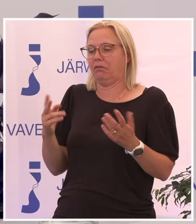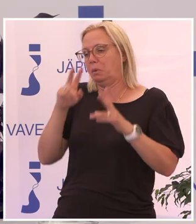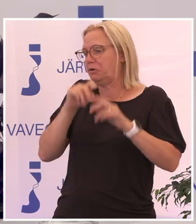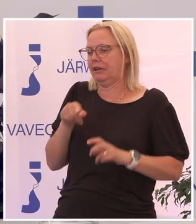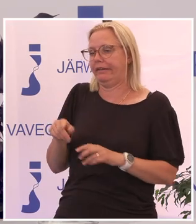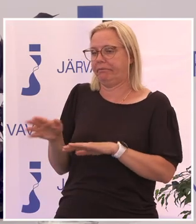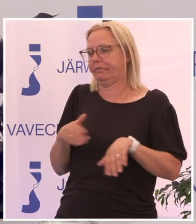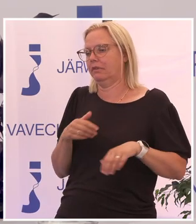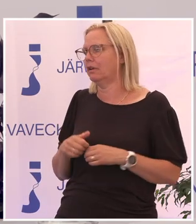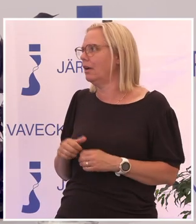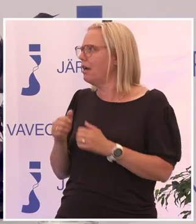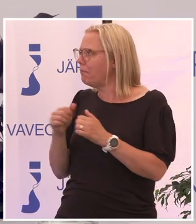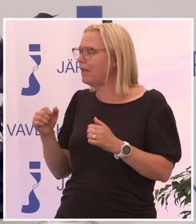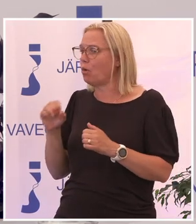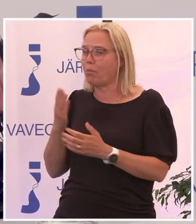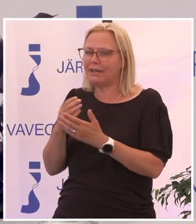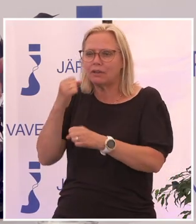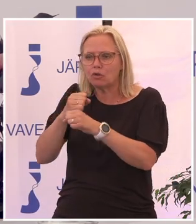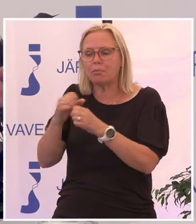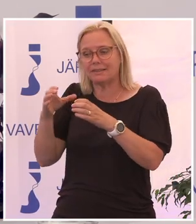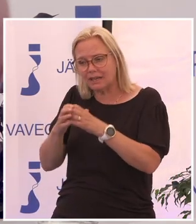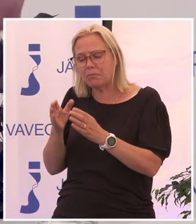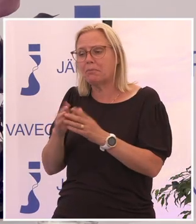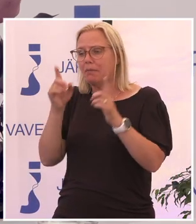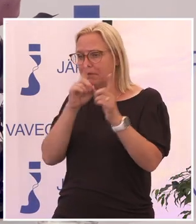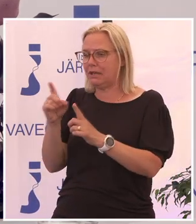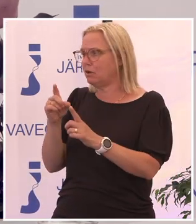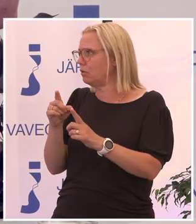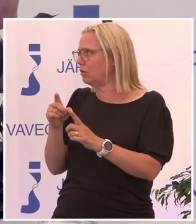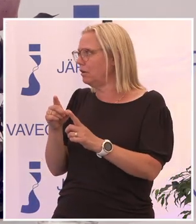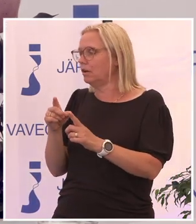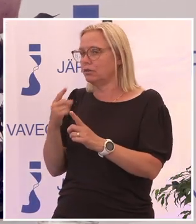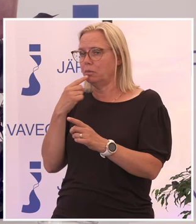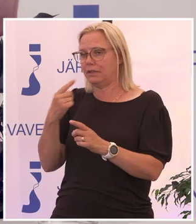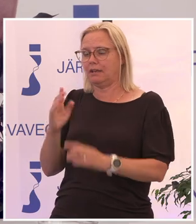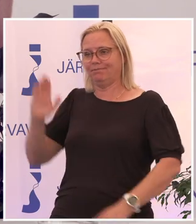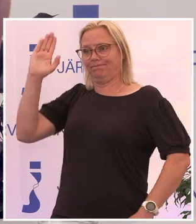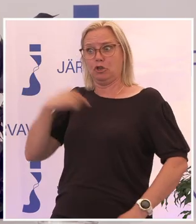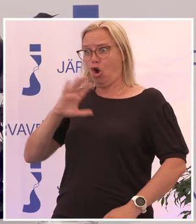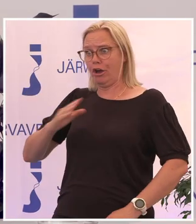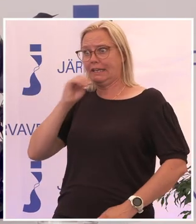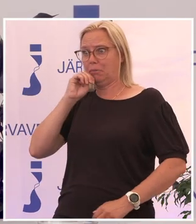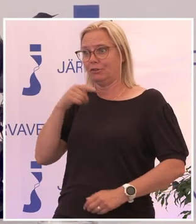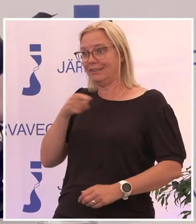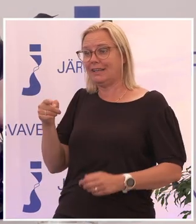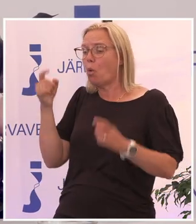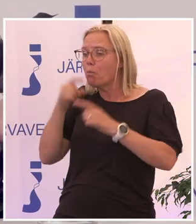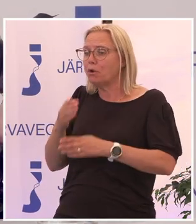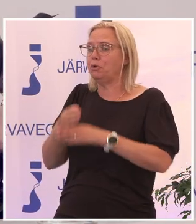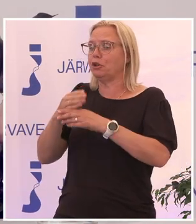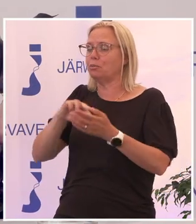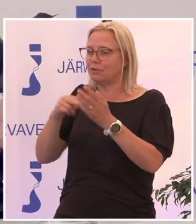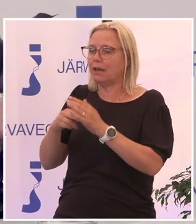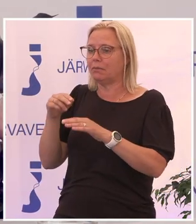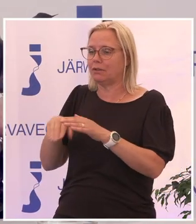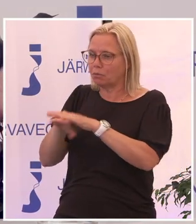på. Och jobbar man inte tillsammans med människor som säger Jag har inte e-post så ni kan inte bygga systemet baserat på att alla